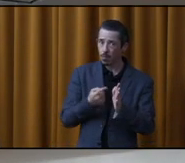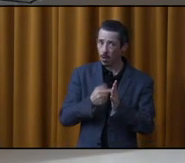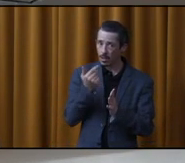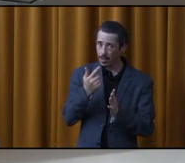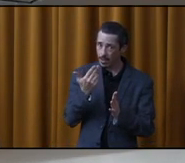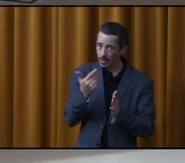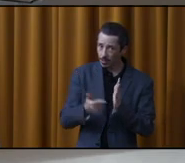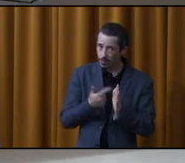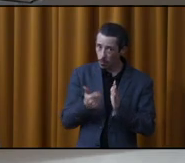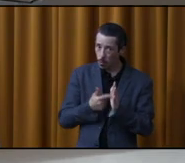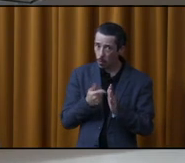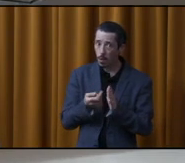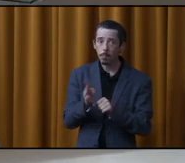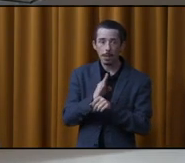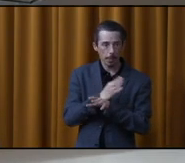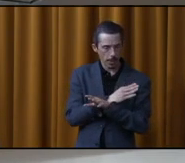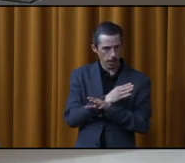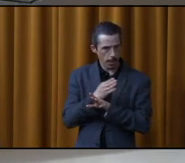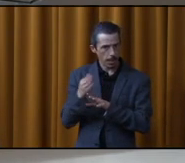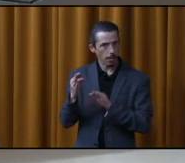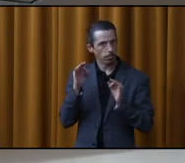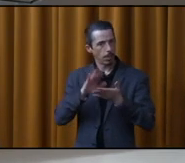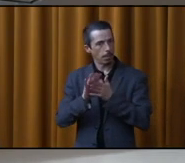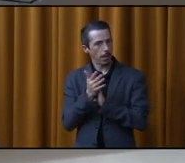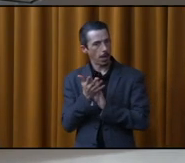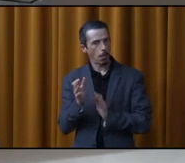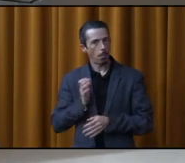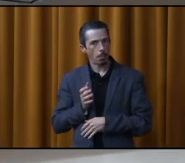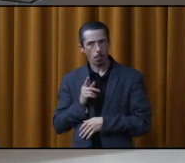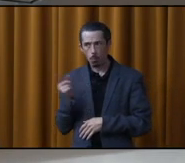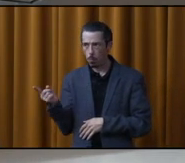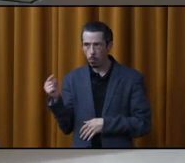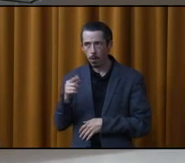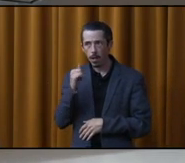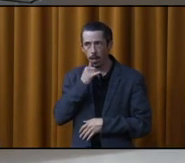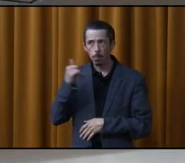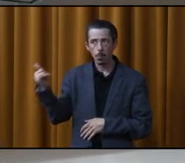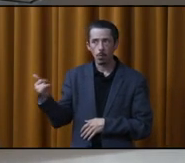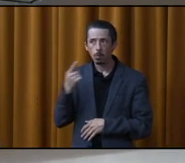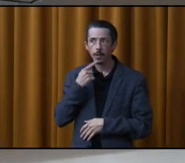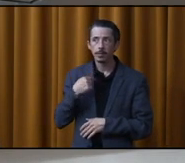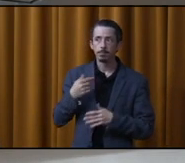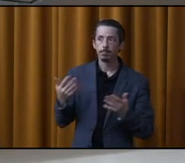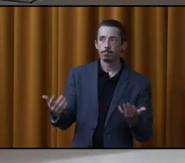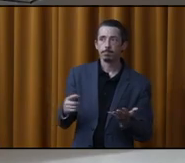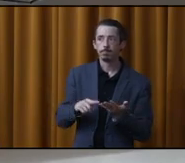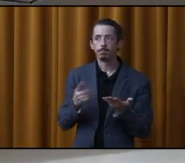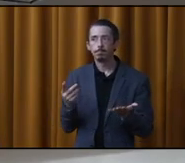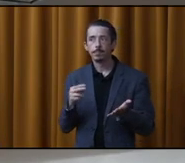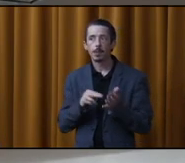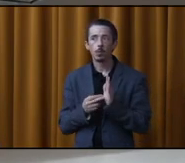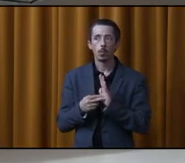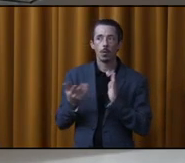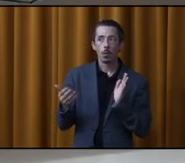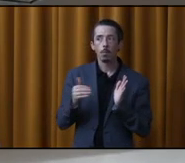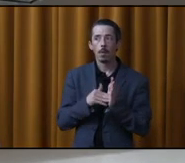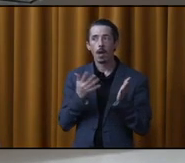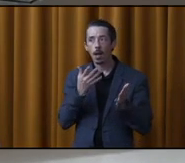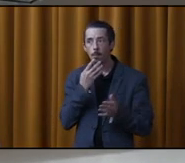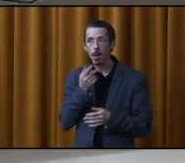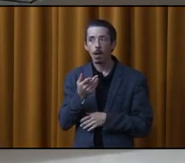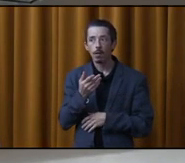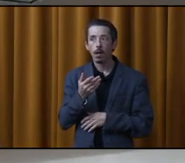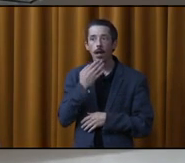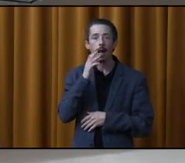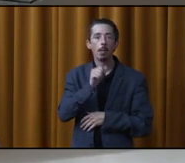Pendant la pandémie, on a eu la paix. J'ai fait 13 interventions. Les policiers, quand on les appelle, ils nous disent « Je suppose que c'est encore la belle et